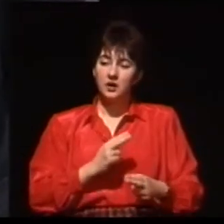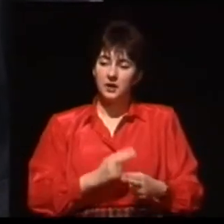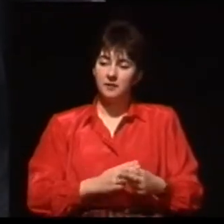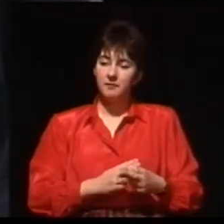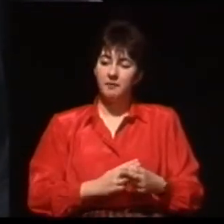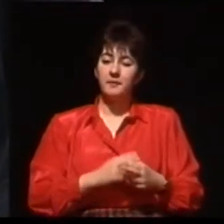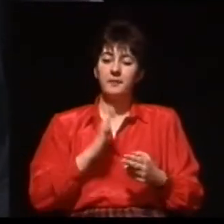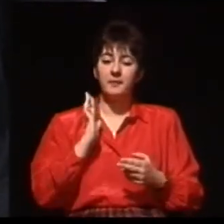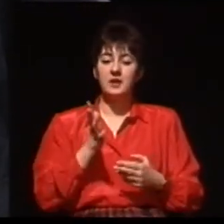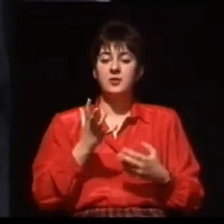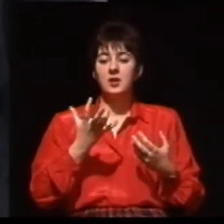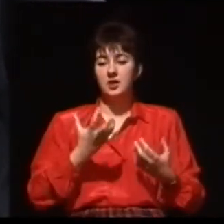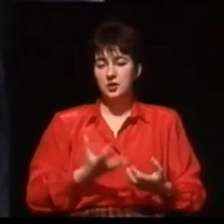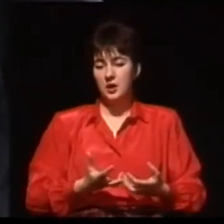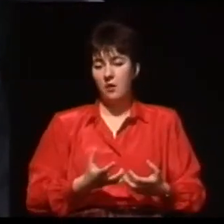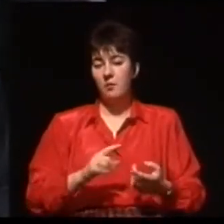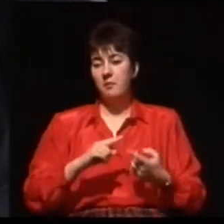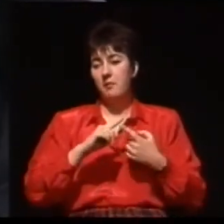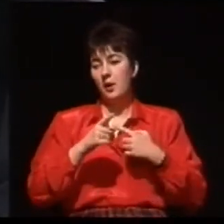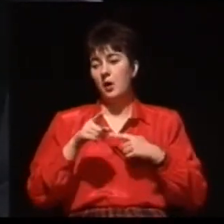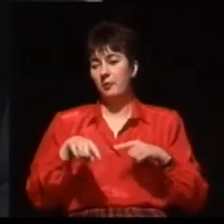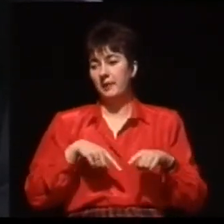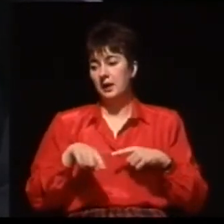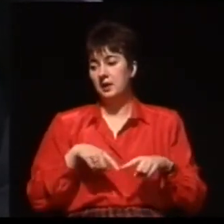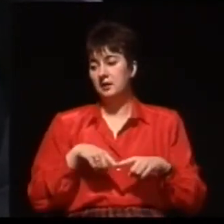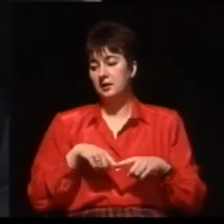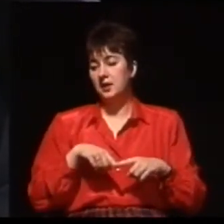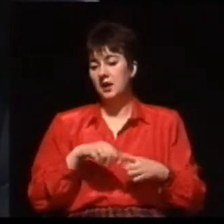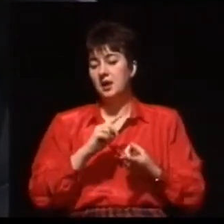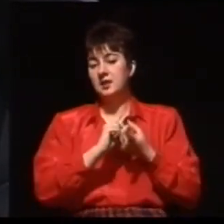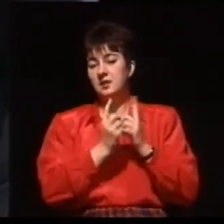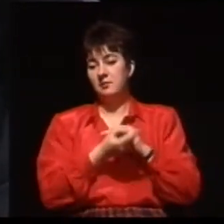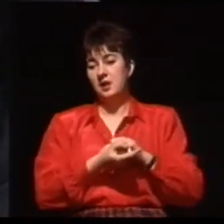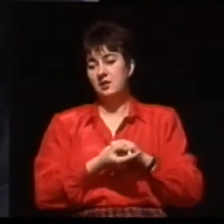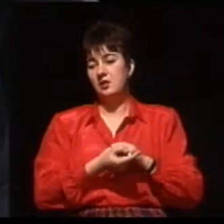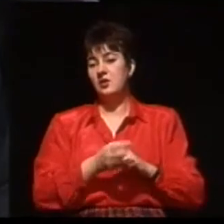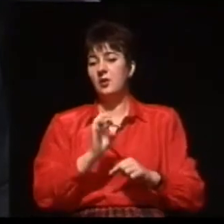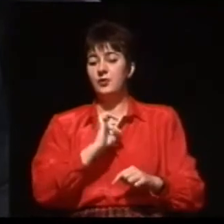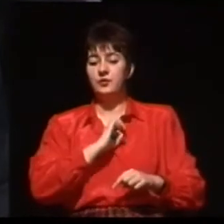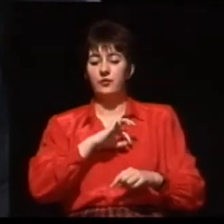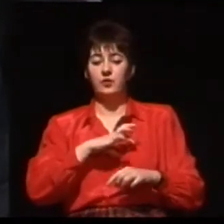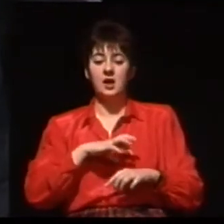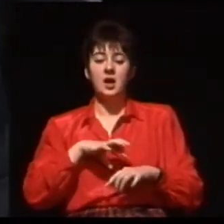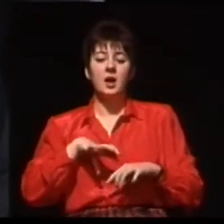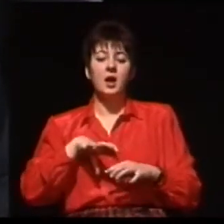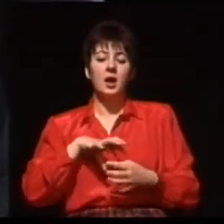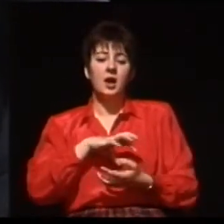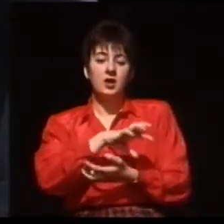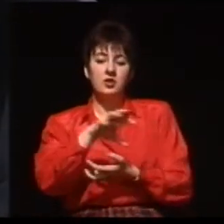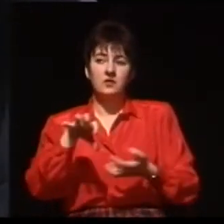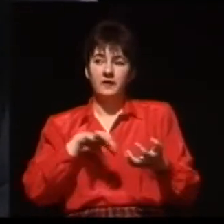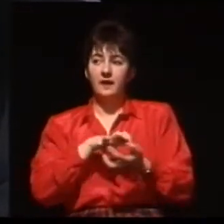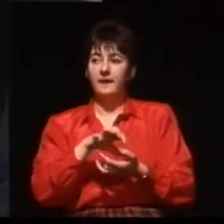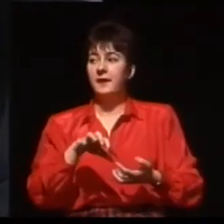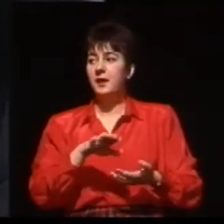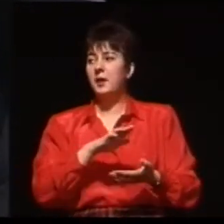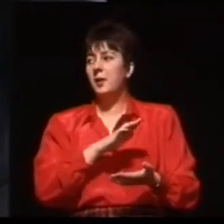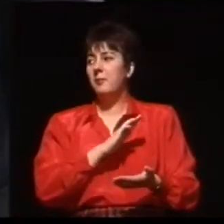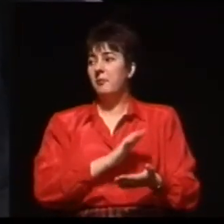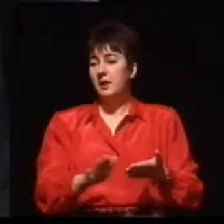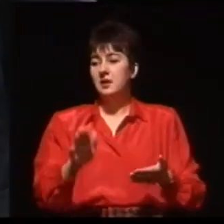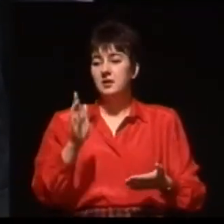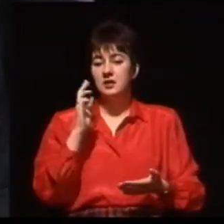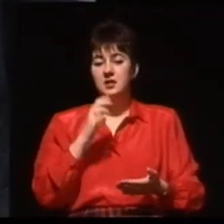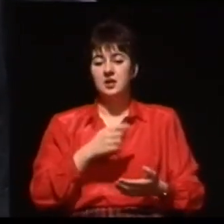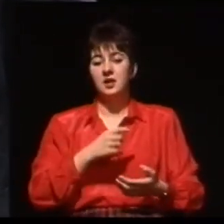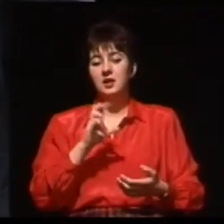jest pewien margines, który musimy w takiej rozmowie również, która ma tutaj